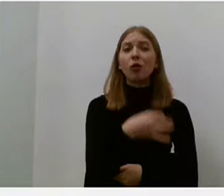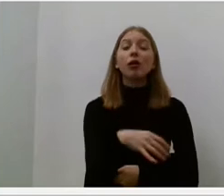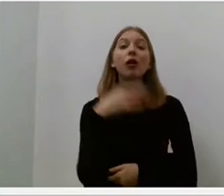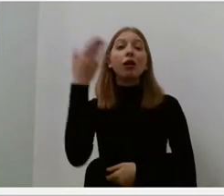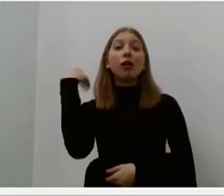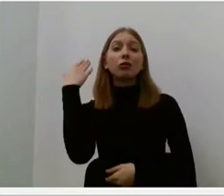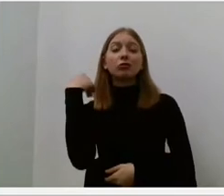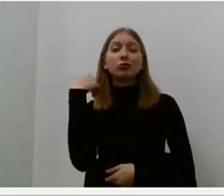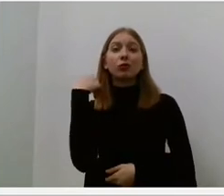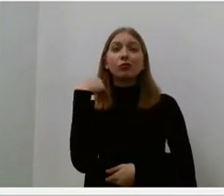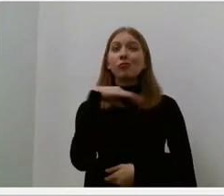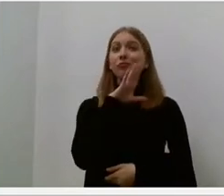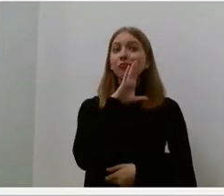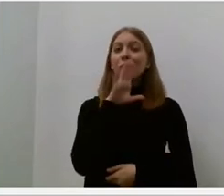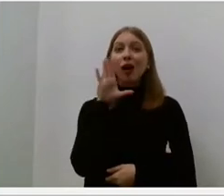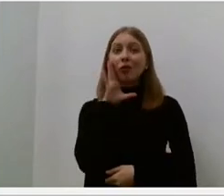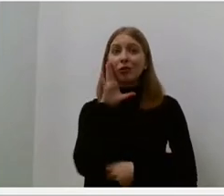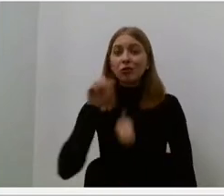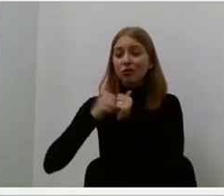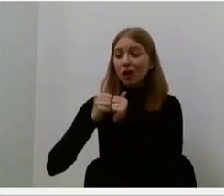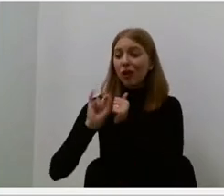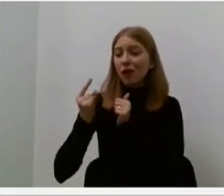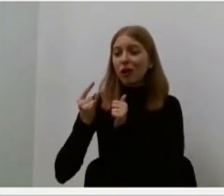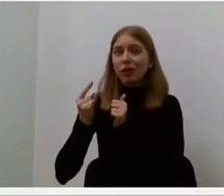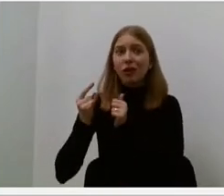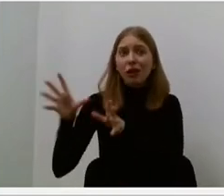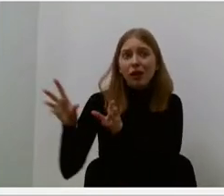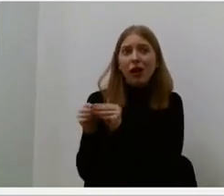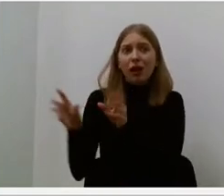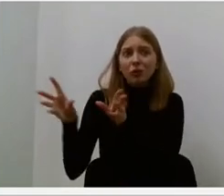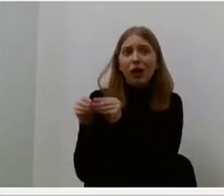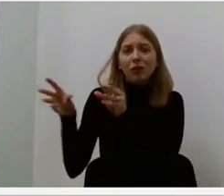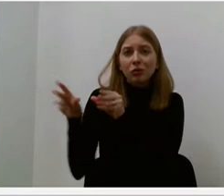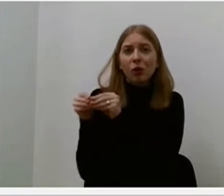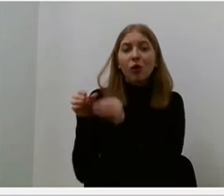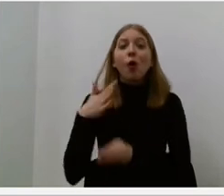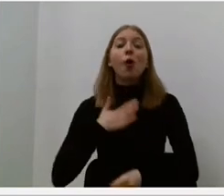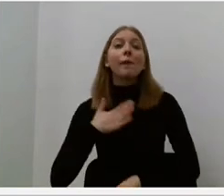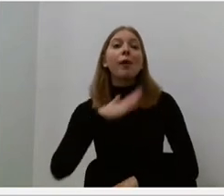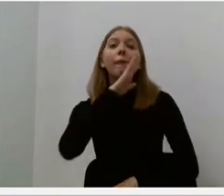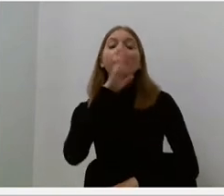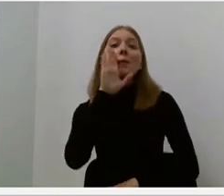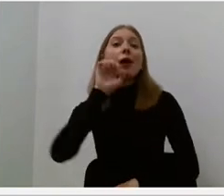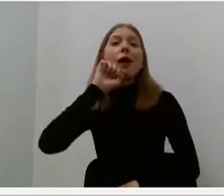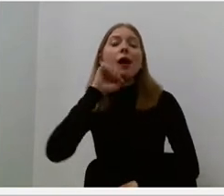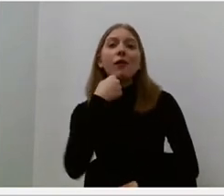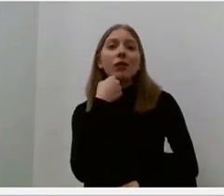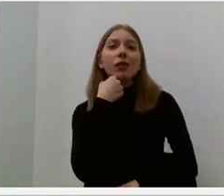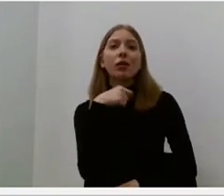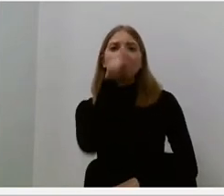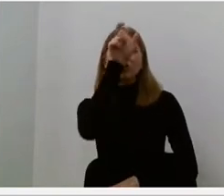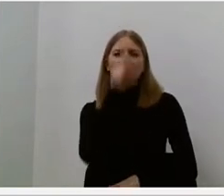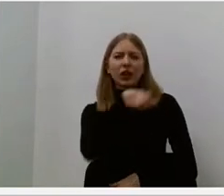skverno bijodavo paleisti. Mano mama jau studijavo mediciną Šveicarijoje vienoje, baigė studijas Belino